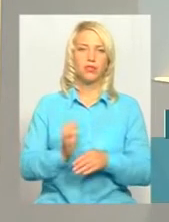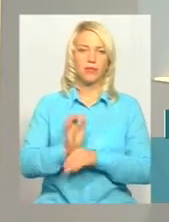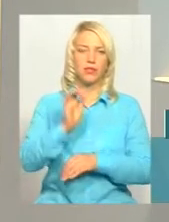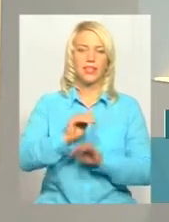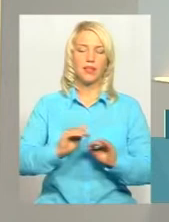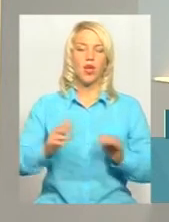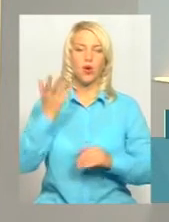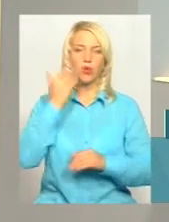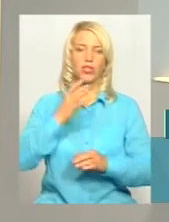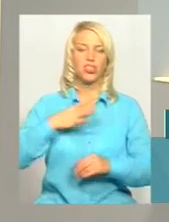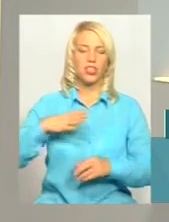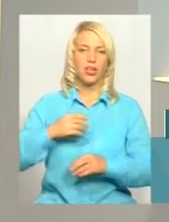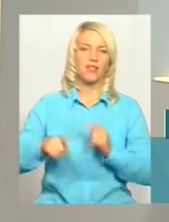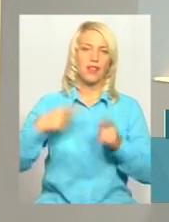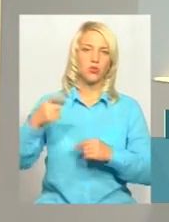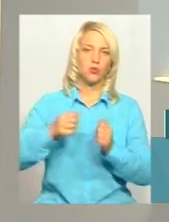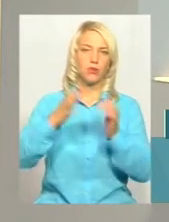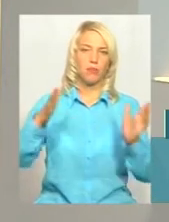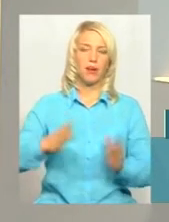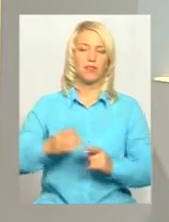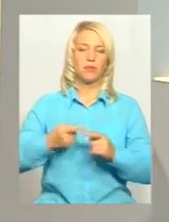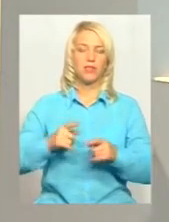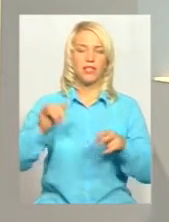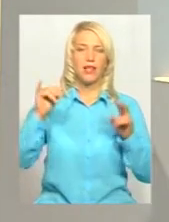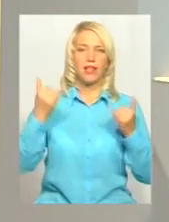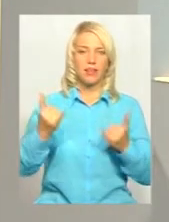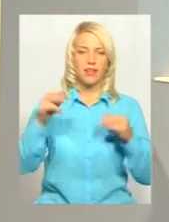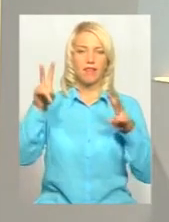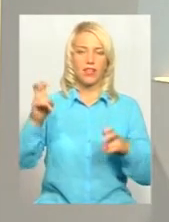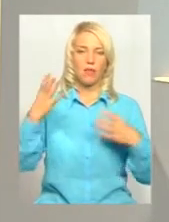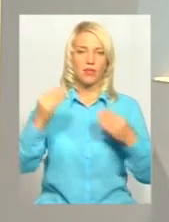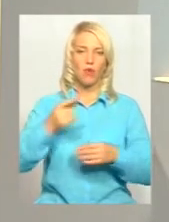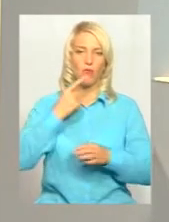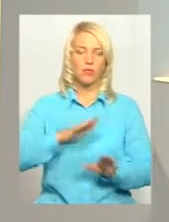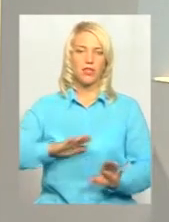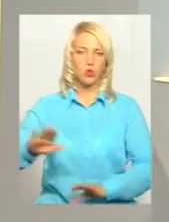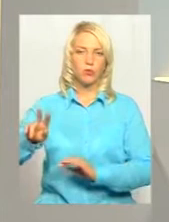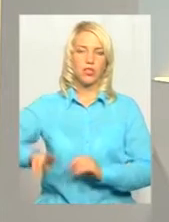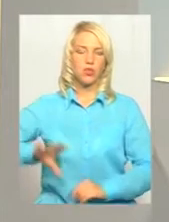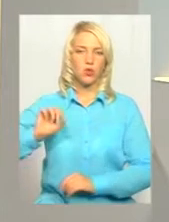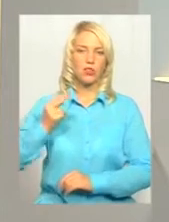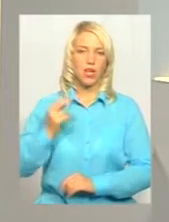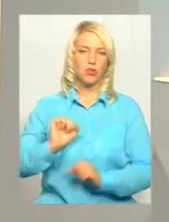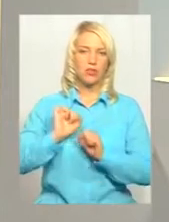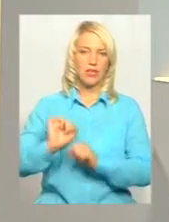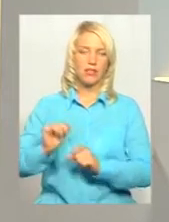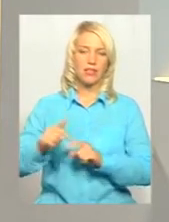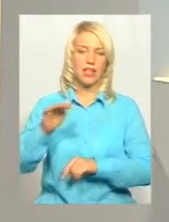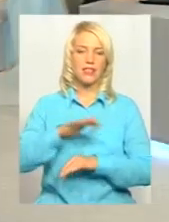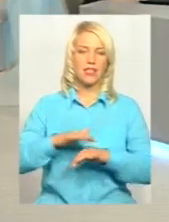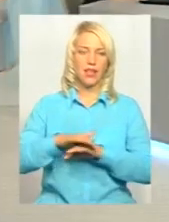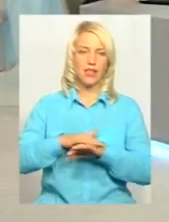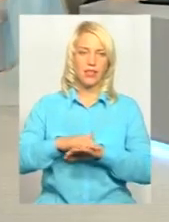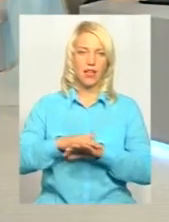чекати наступної партії? Про це нині у темі дня говоримо із заступником директора Департаменту соцзахисту населення Хмельницької обласної